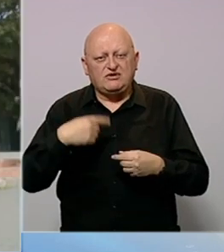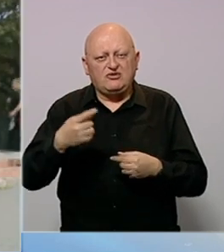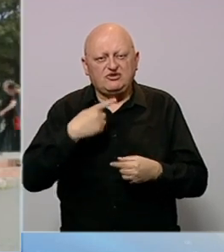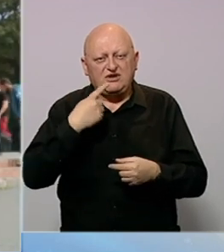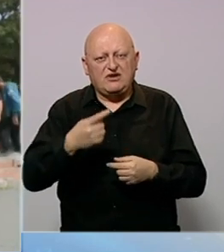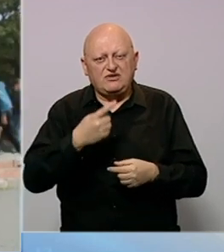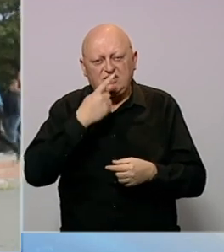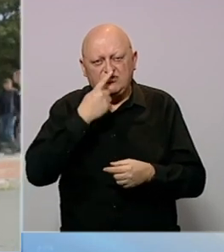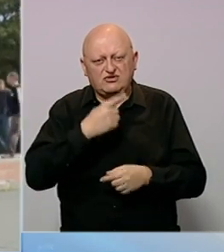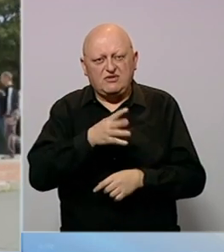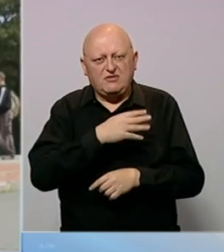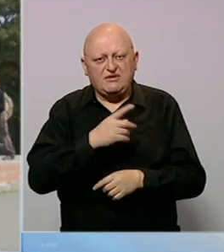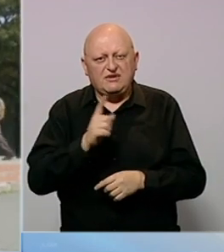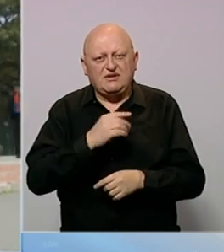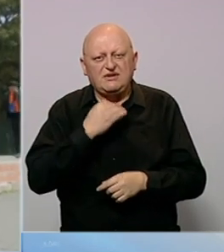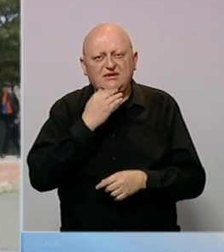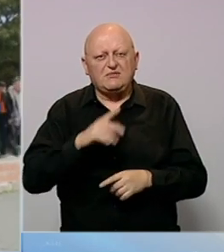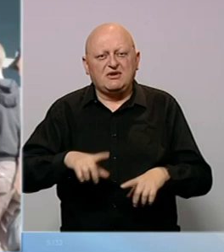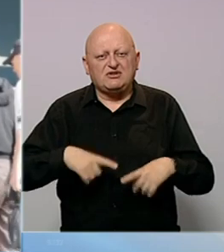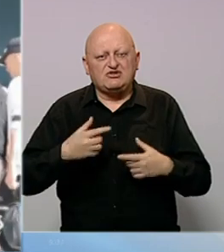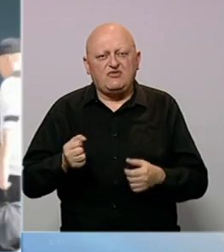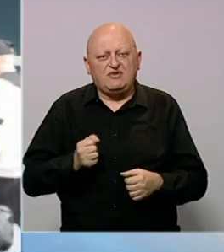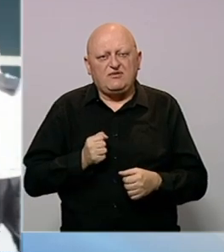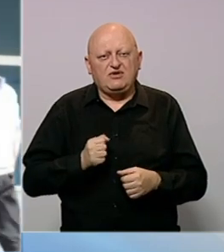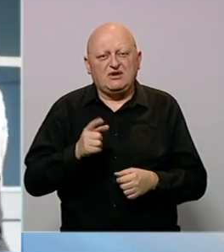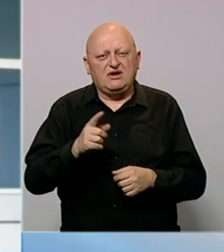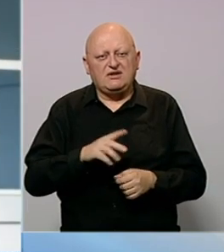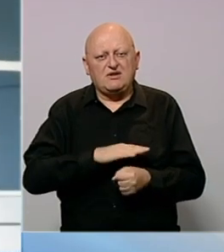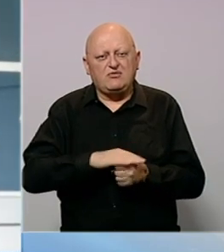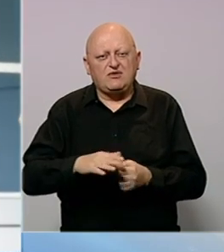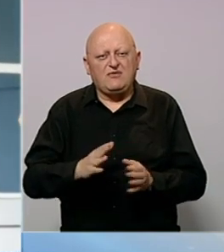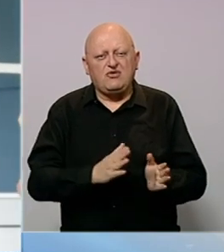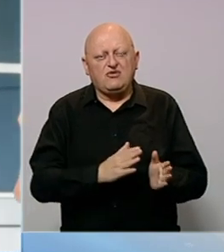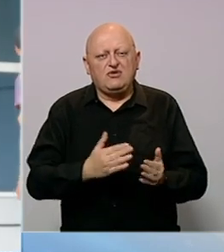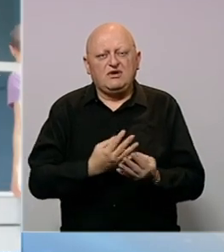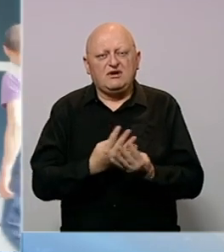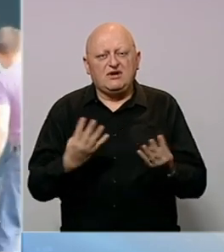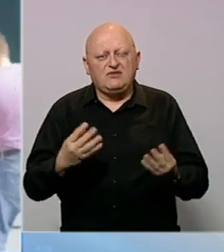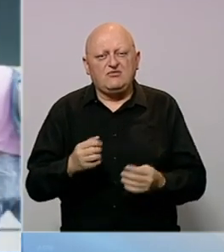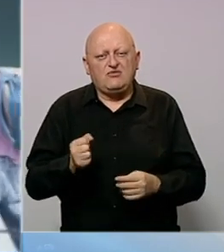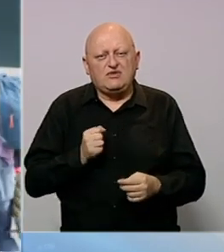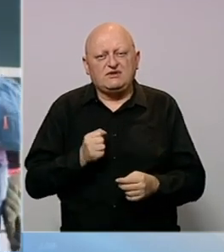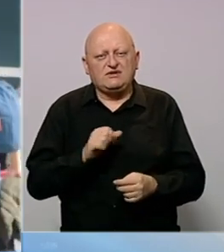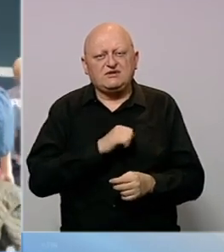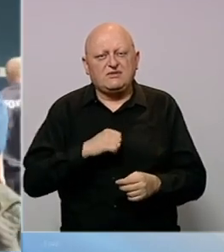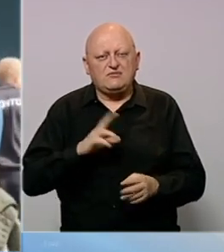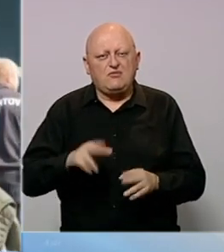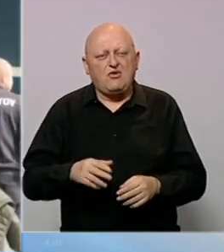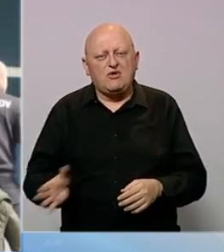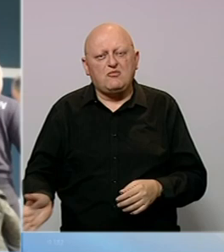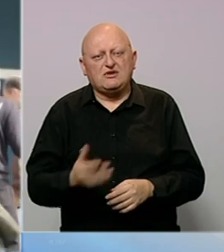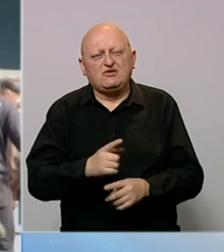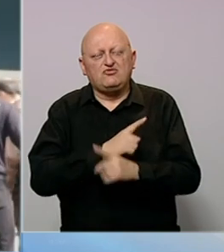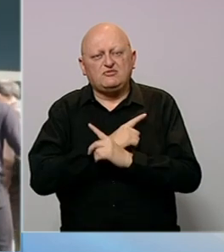je također rekao da ruske komandante nije briga za života vojnika te da popunjavaju redove u jedinicama samo da bi ih